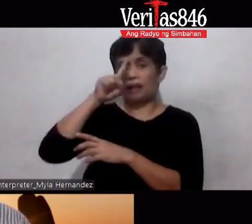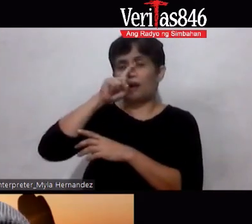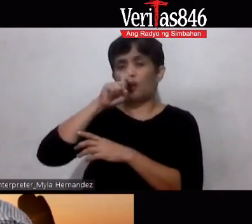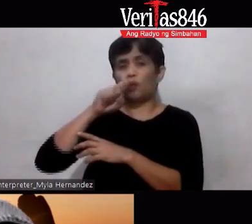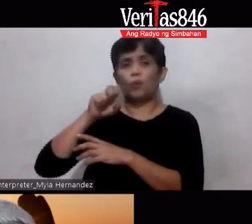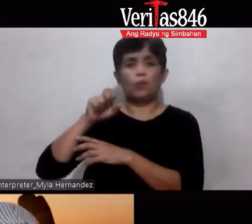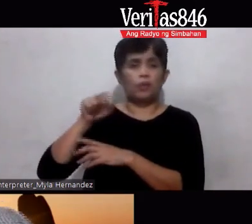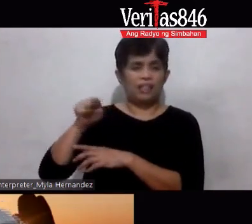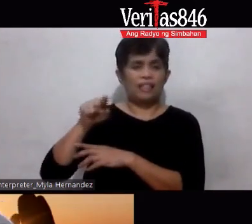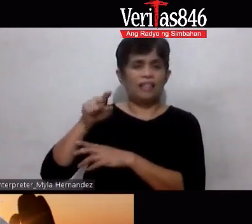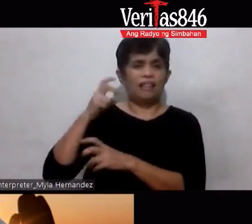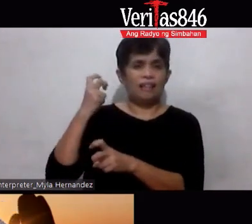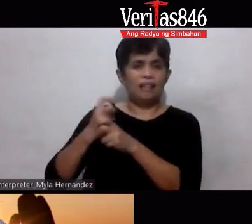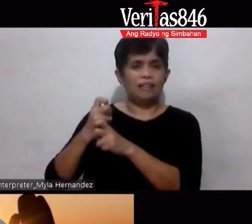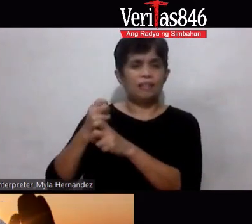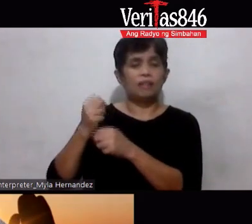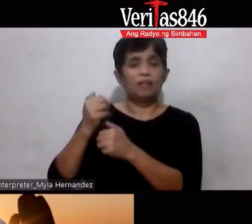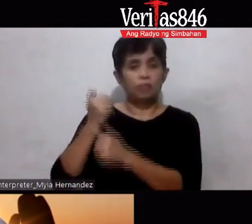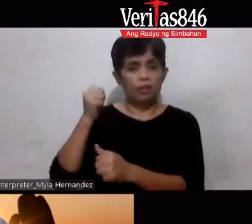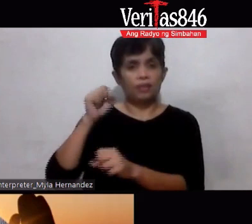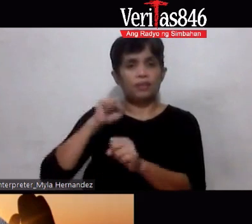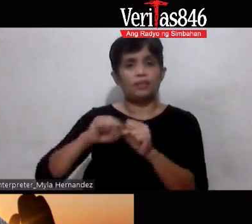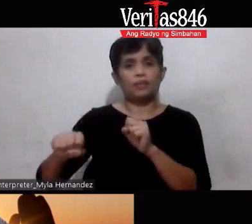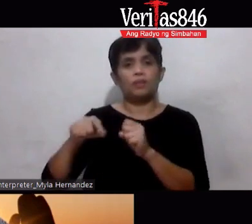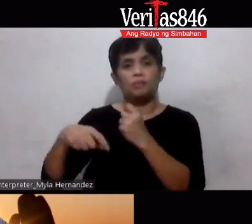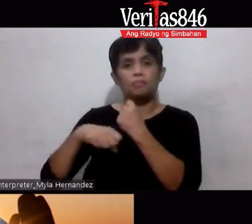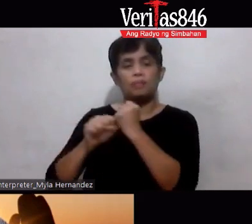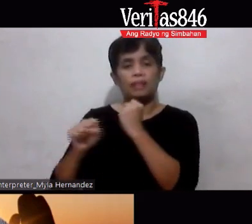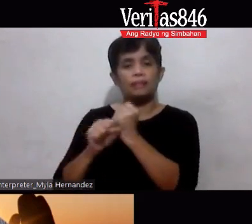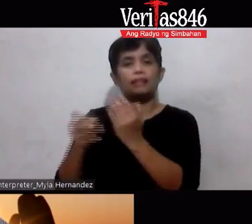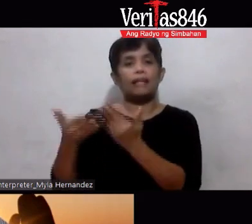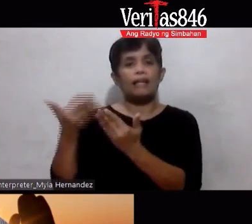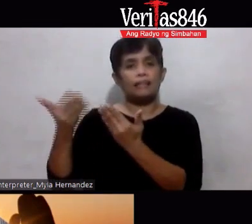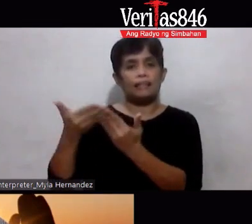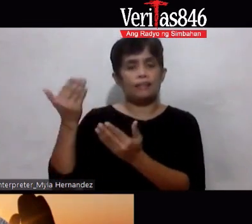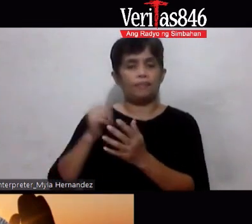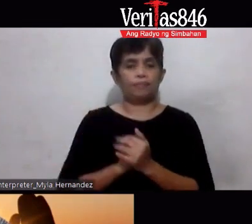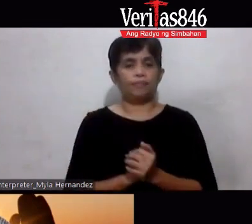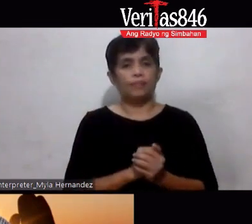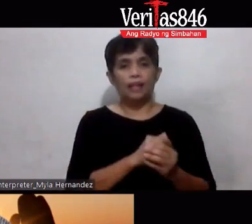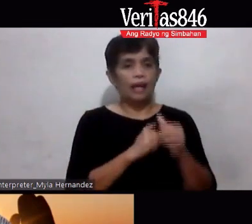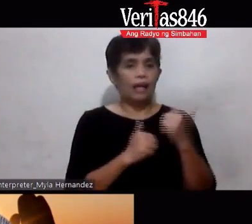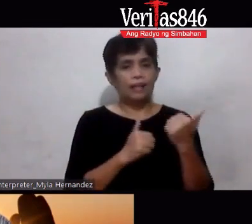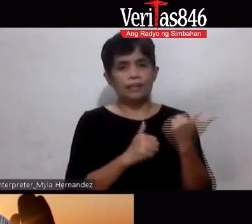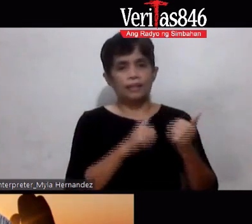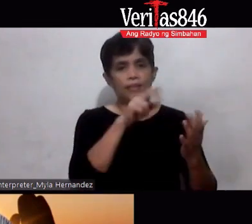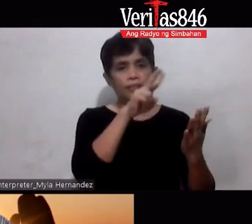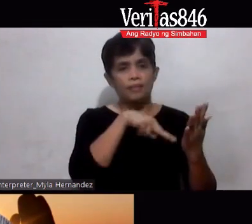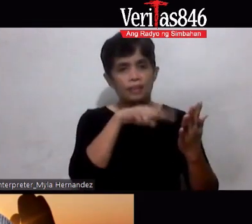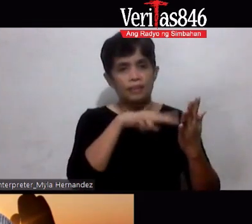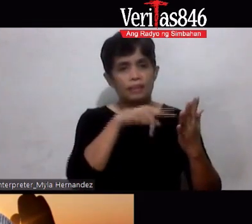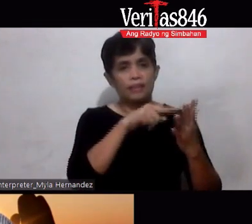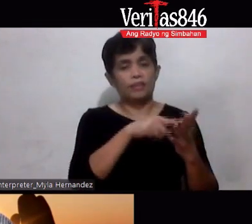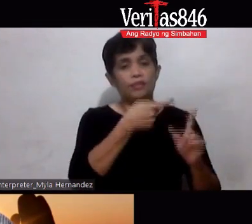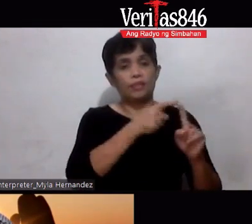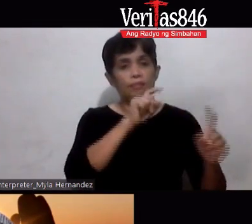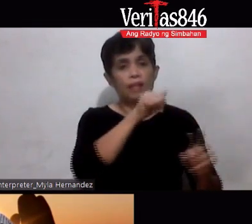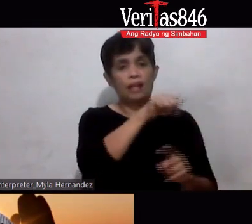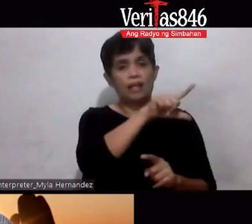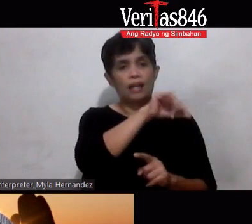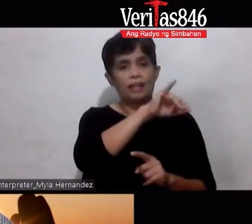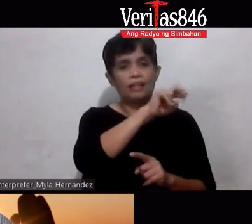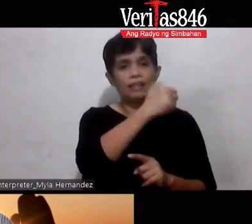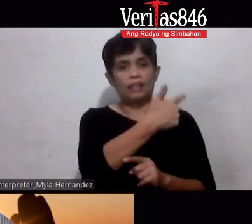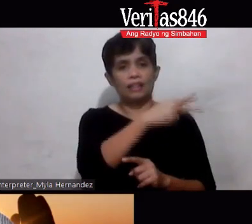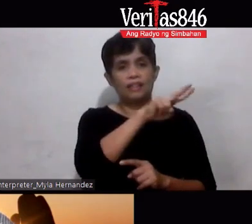nilang Magbawas Okay So This makes it easier I just want to read Another message Mula kay Aling Vicky Ang